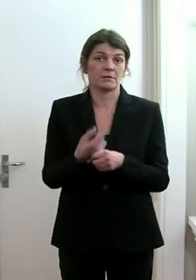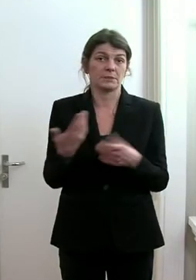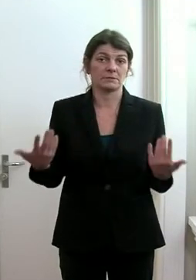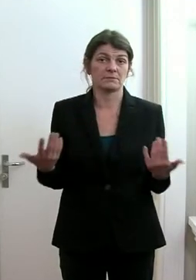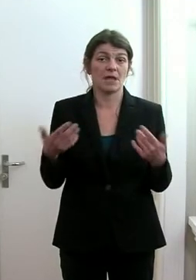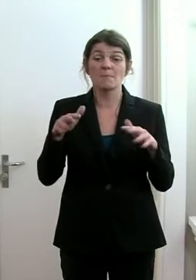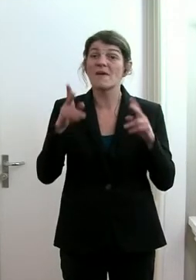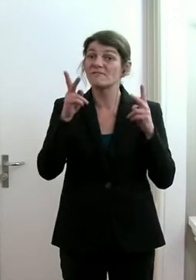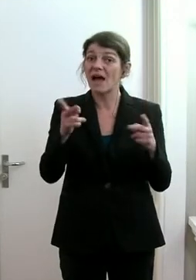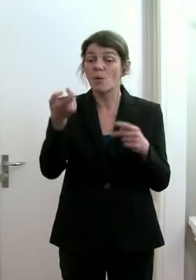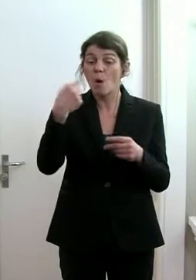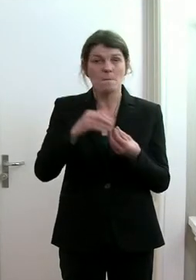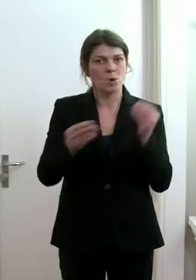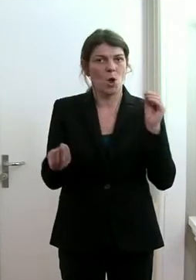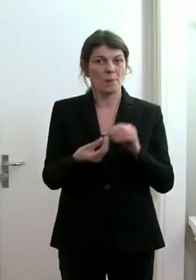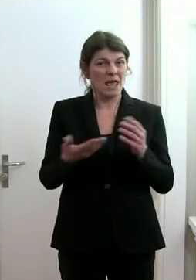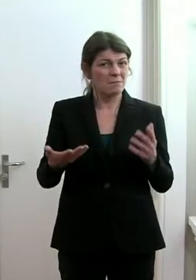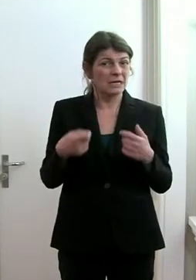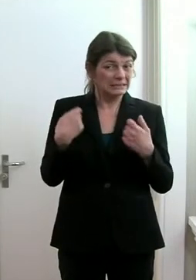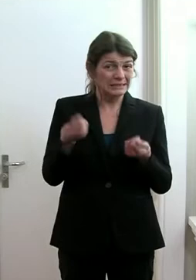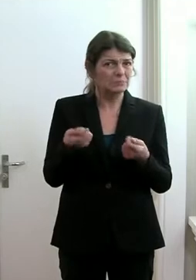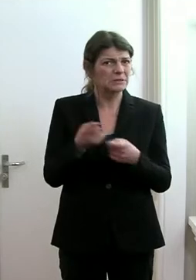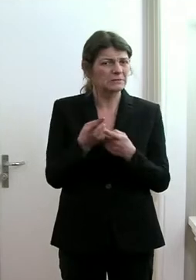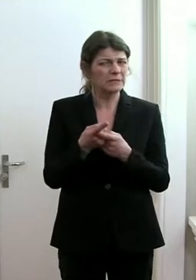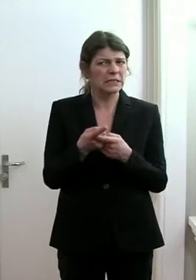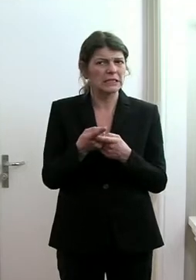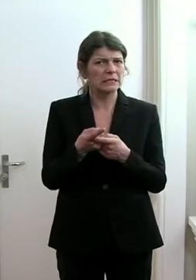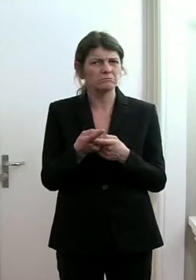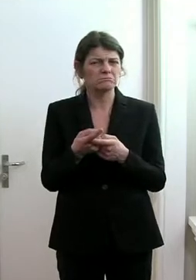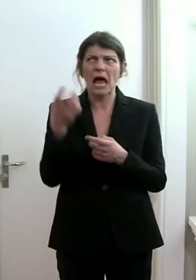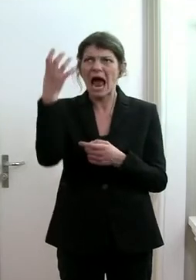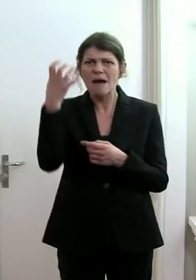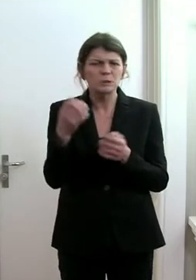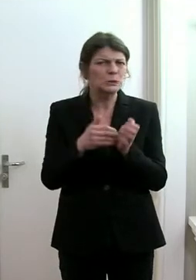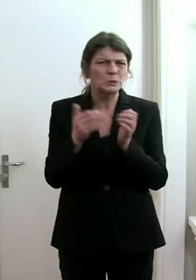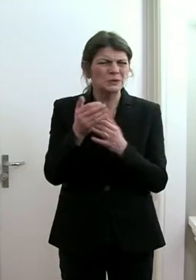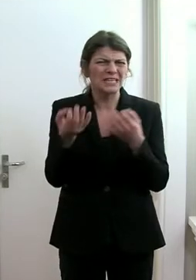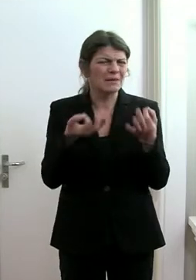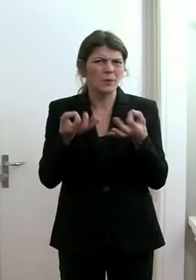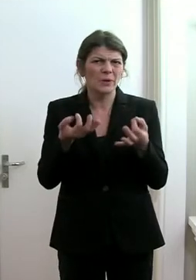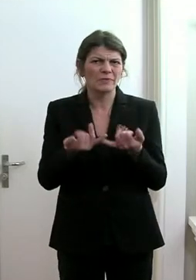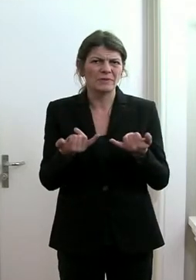wird das problematisch? Gibt es da ein Ampelsystem oder ja?